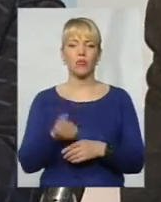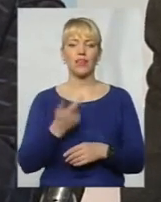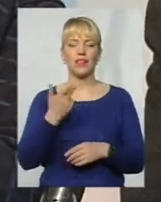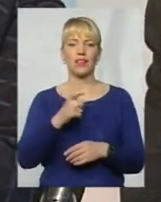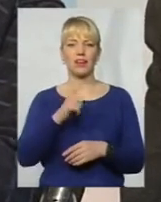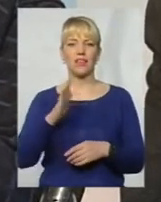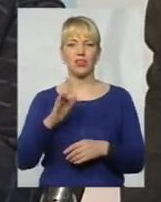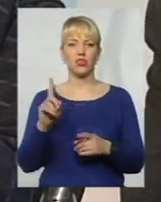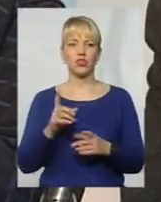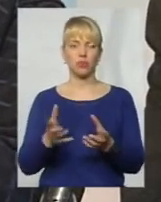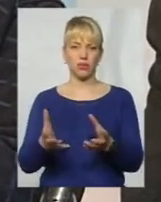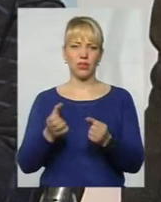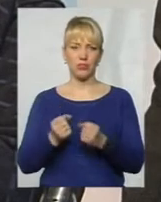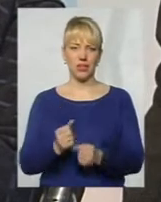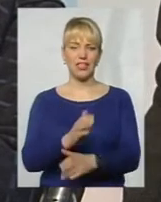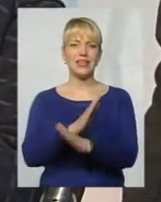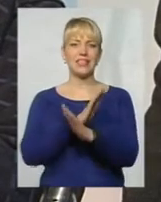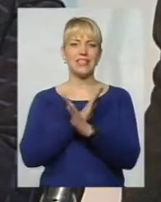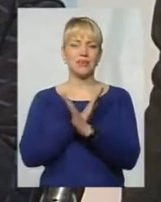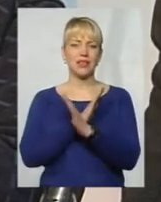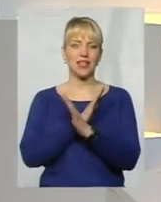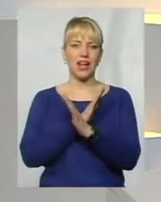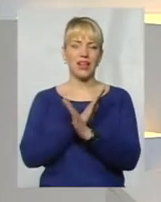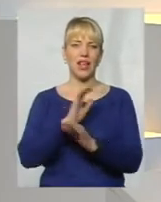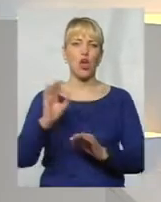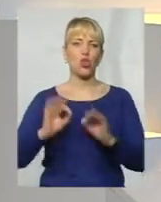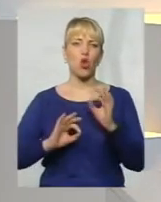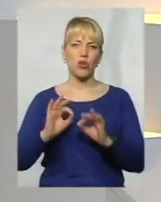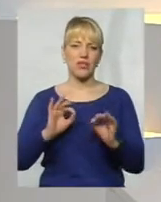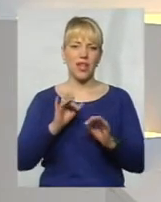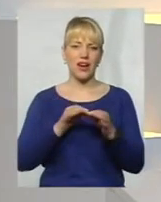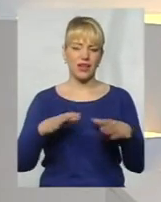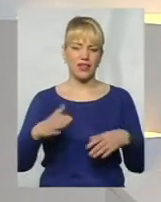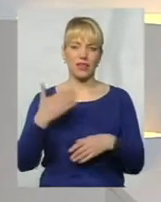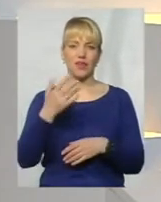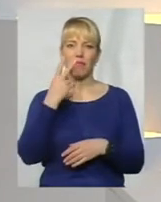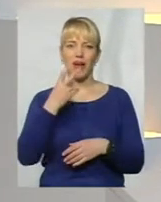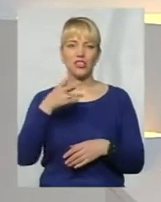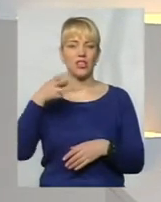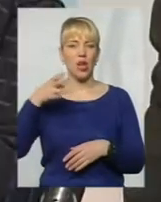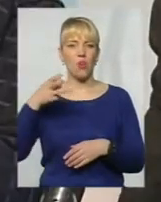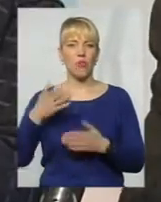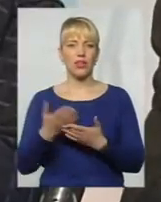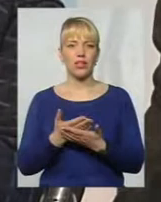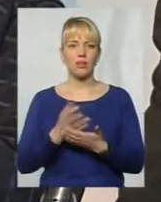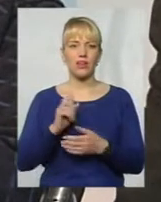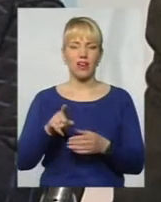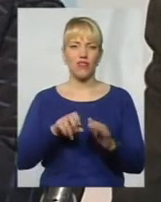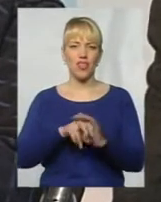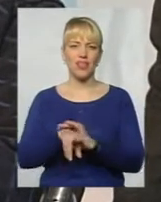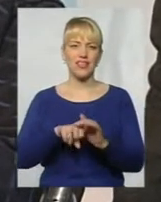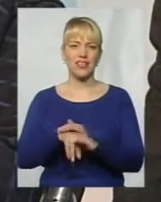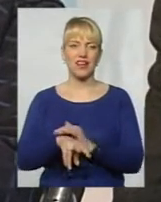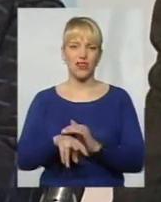смертельну дозу радіації. І ви бачили, неодноразово по телебаченню, як вони знімають, як вони тікають, в свинцових